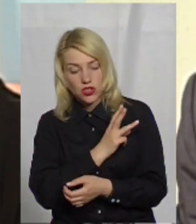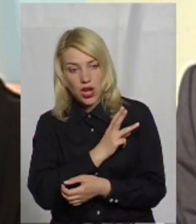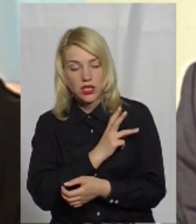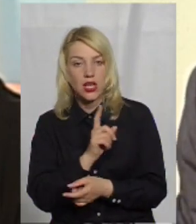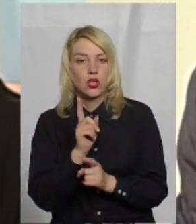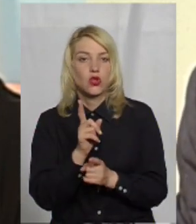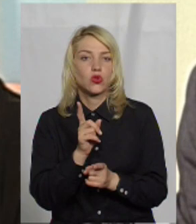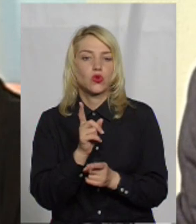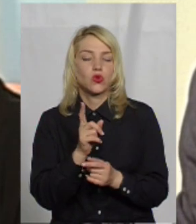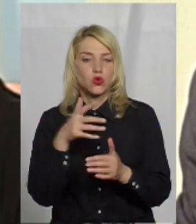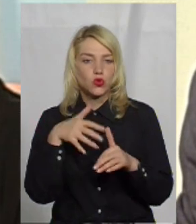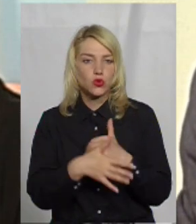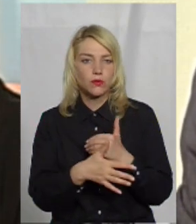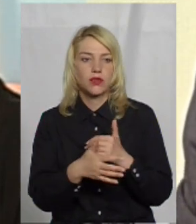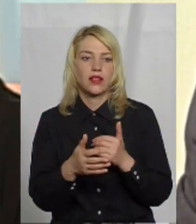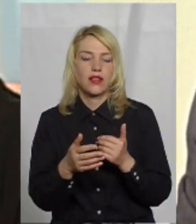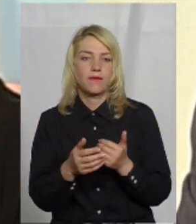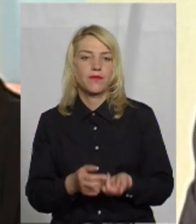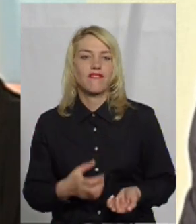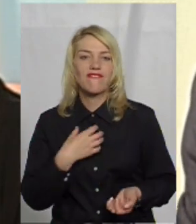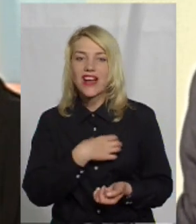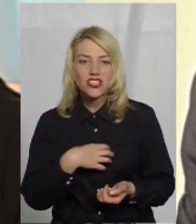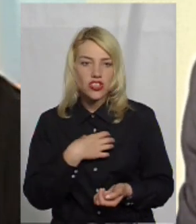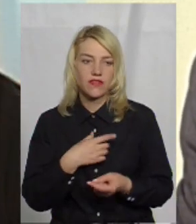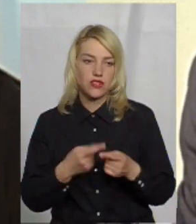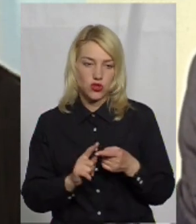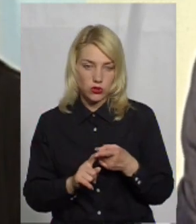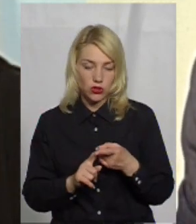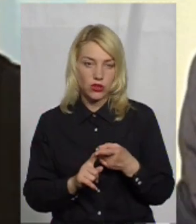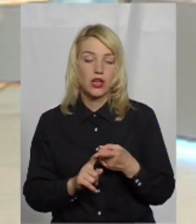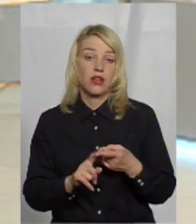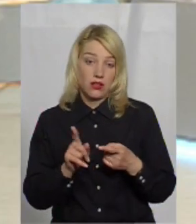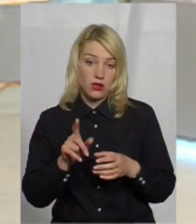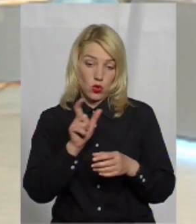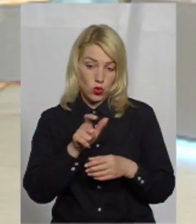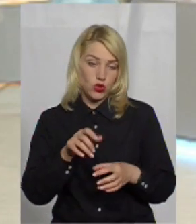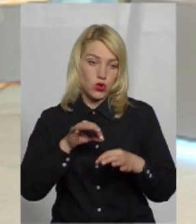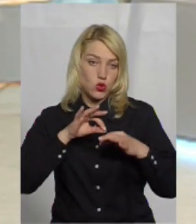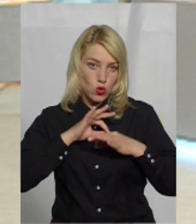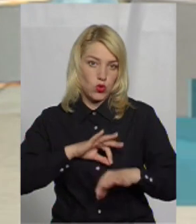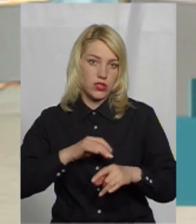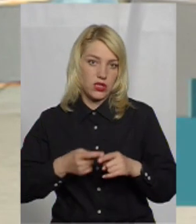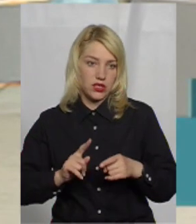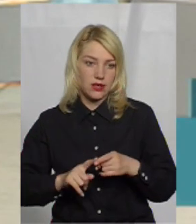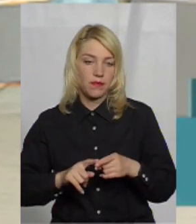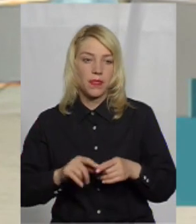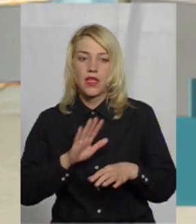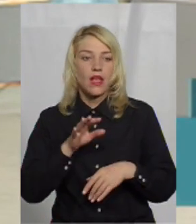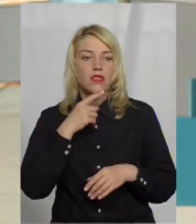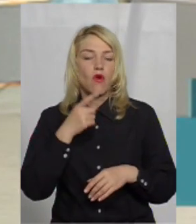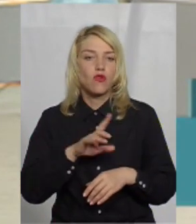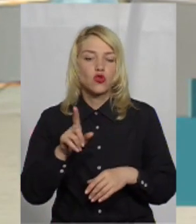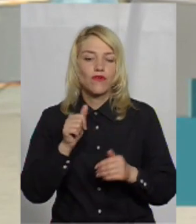або зрозуміли відповідність даного, важливість даного моменту, вони цей коштум можуть спрямовувати. Я не говорю, що в кожній